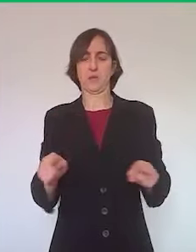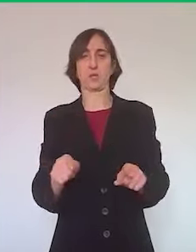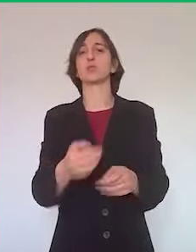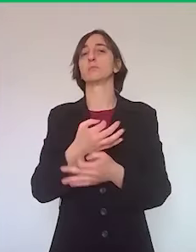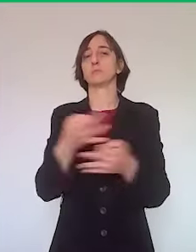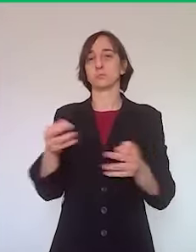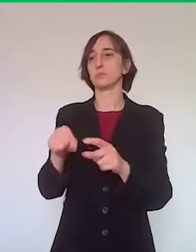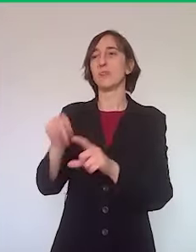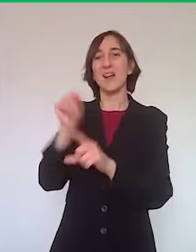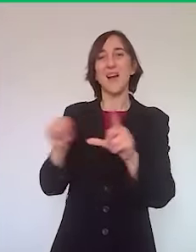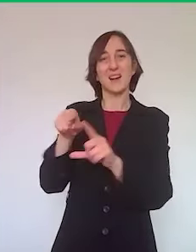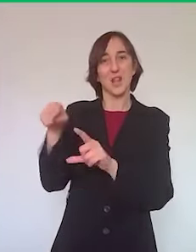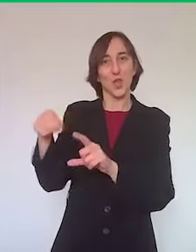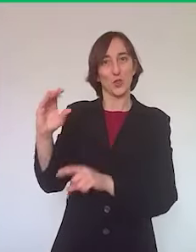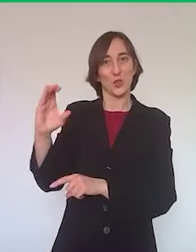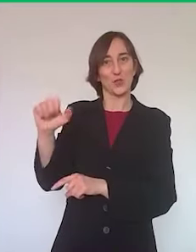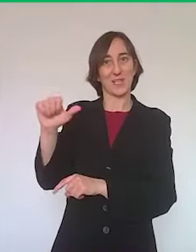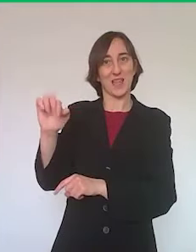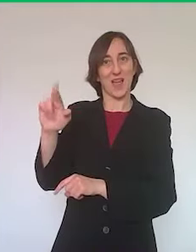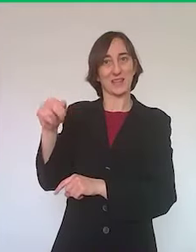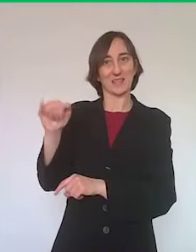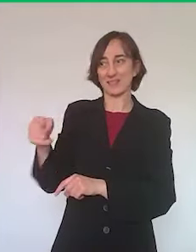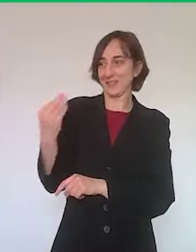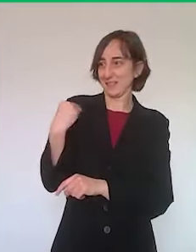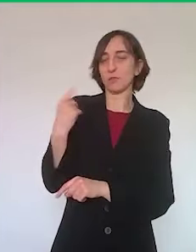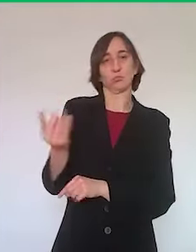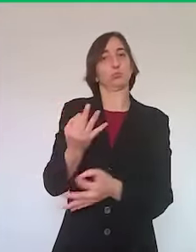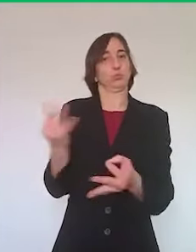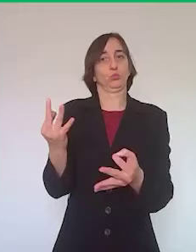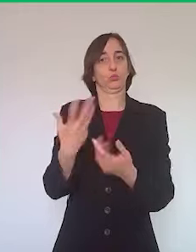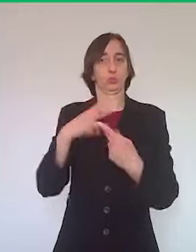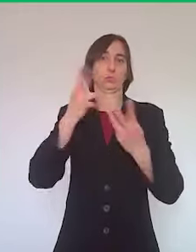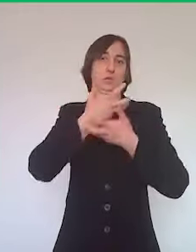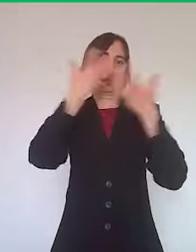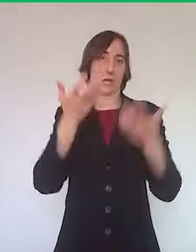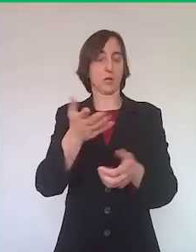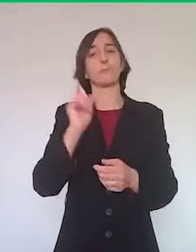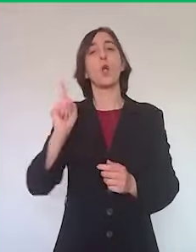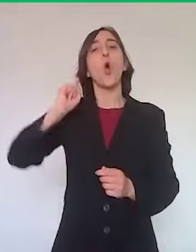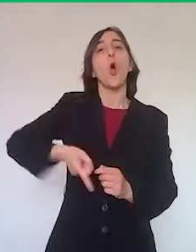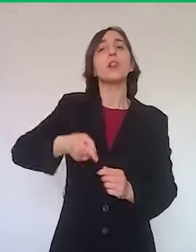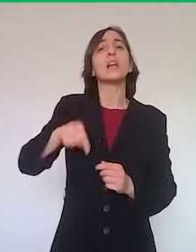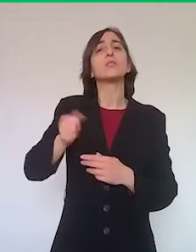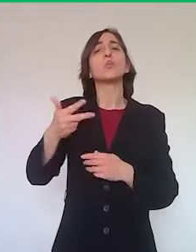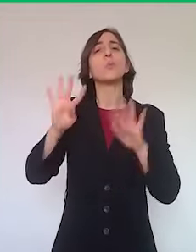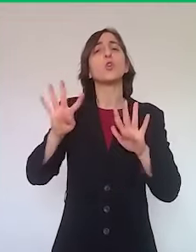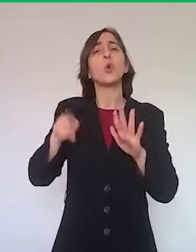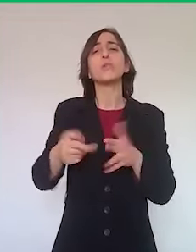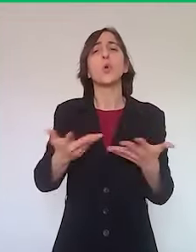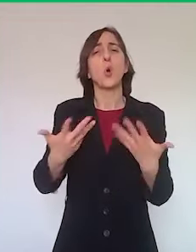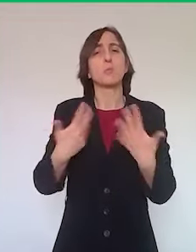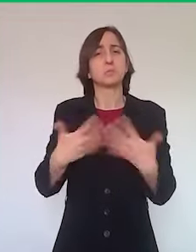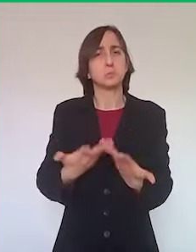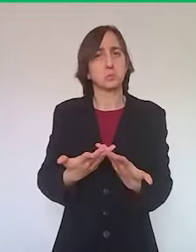perché ci dà la possibilità di chiarire qual era l'obiettivo, qual è l'obiettivo dell'ordinanza 9, come funziona e che possibilità dà.